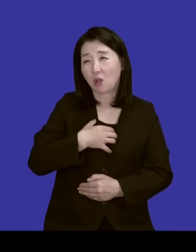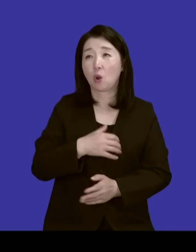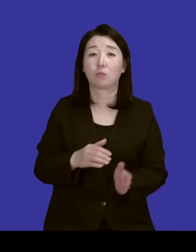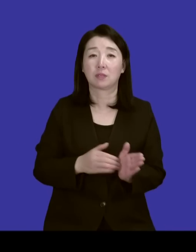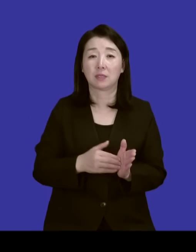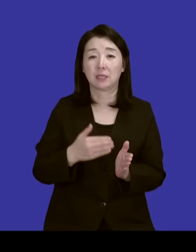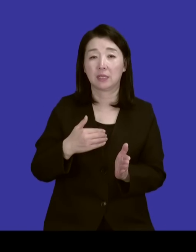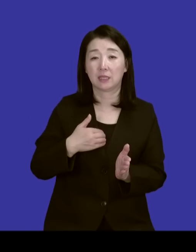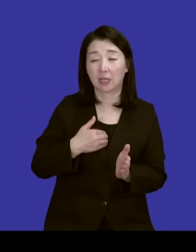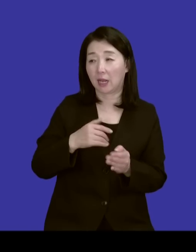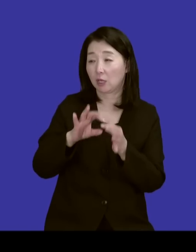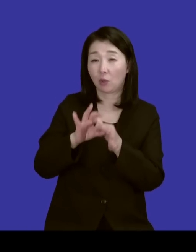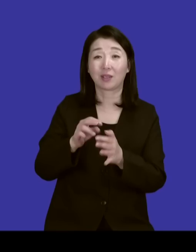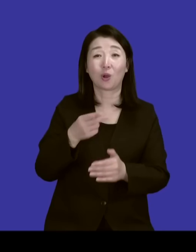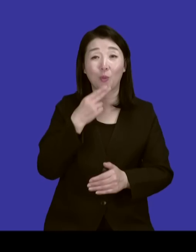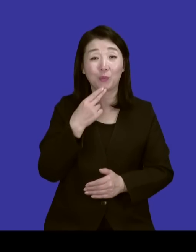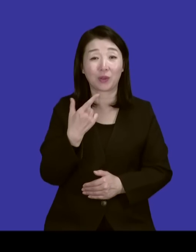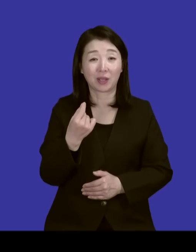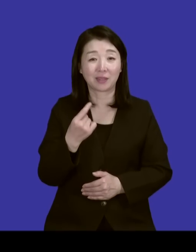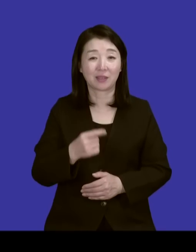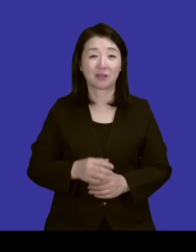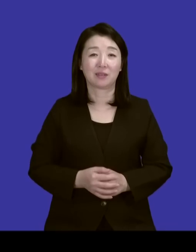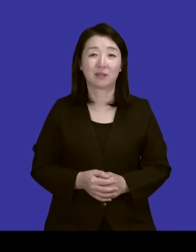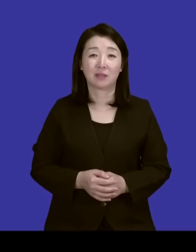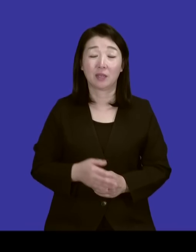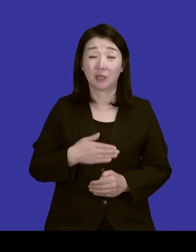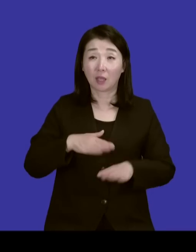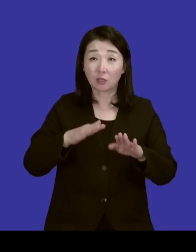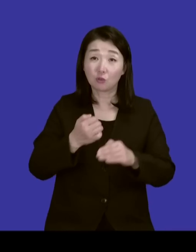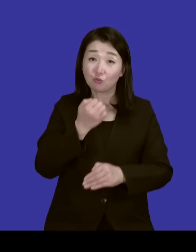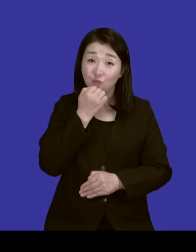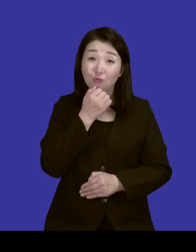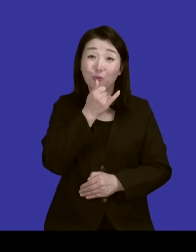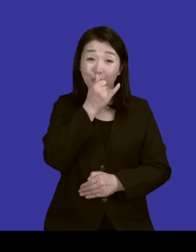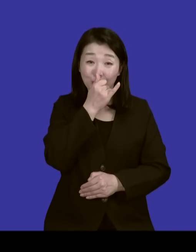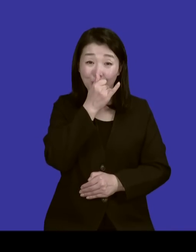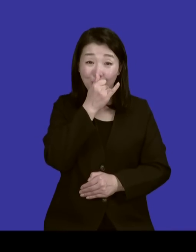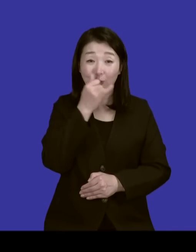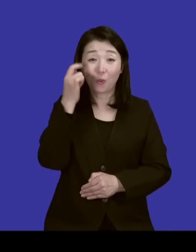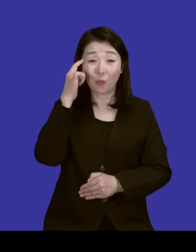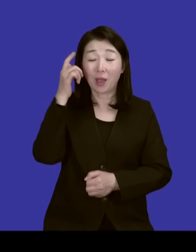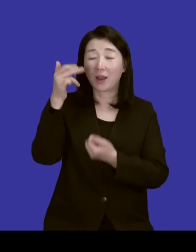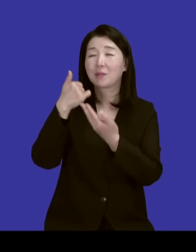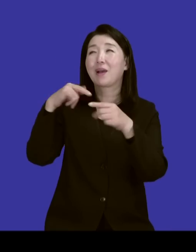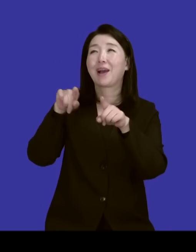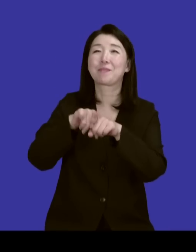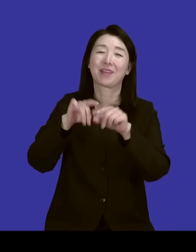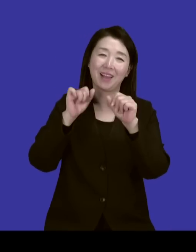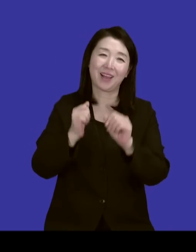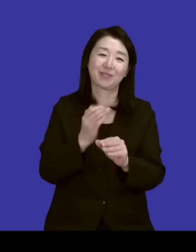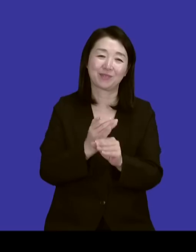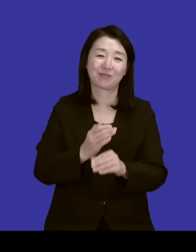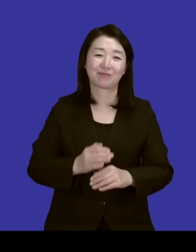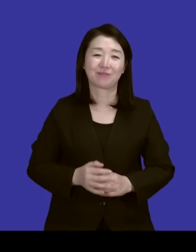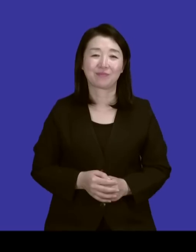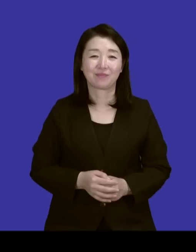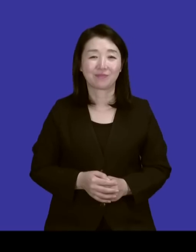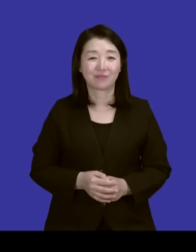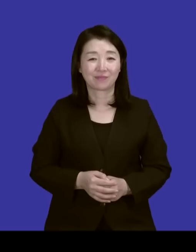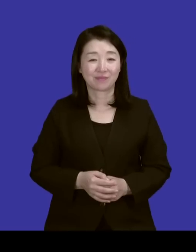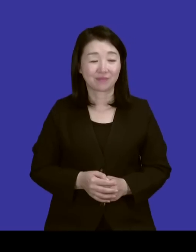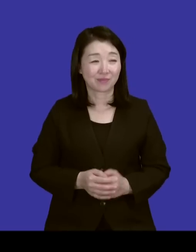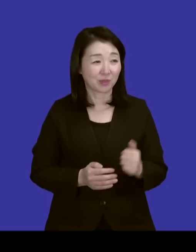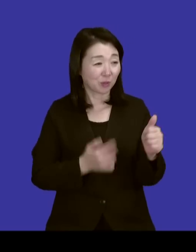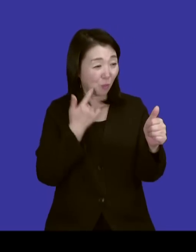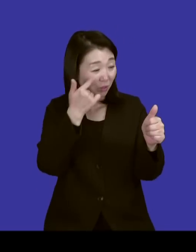나랑은 큰 관계는 없는 것 같아요. 나는 지금 웃고 있으면 하나님과 함께 하시니까 예 목사님 예전에